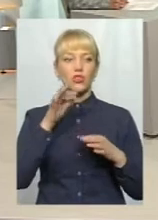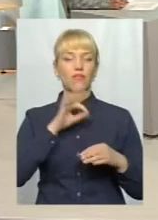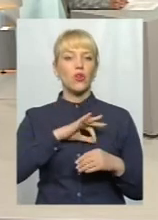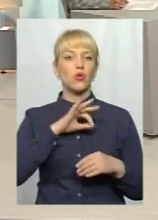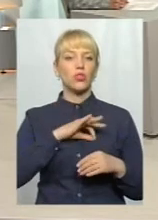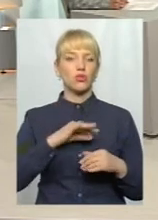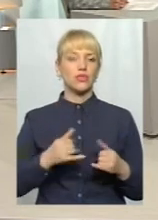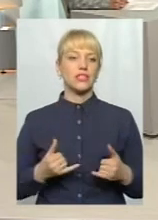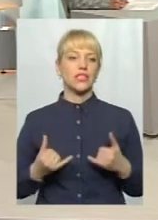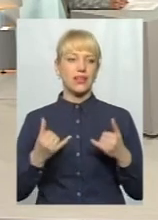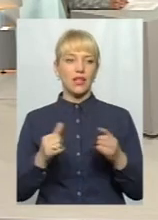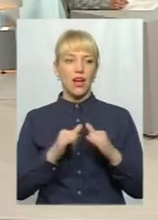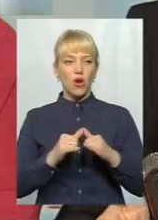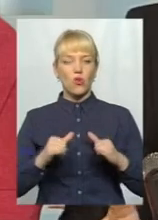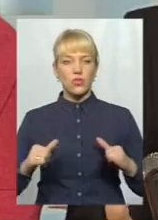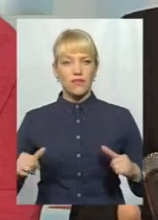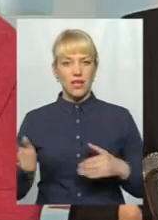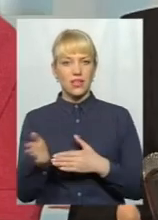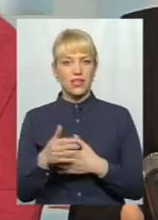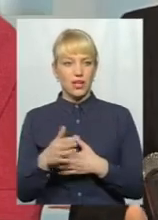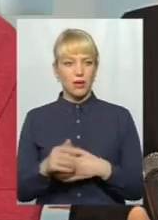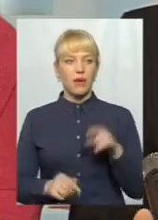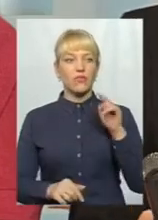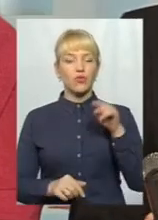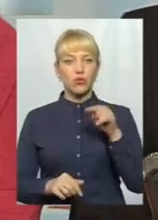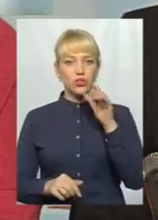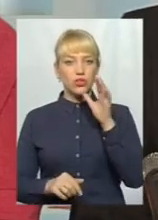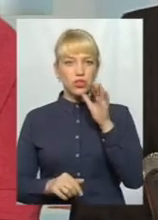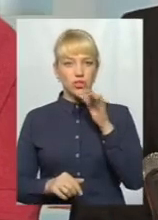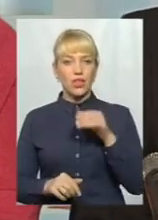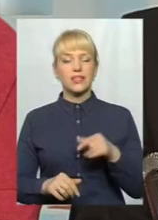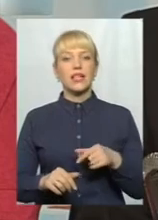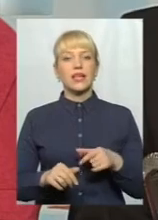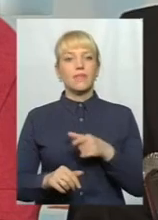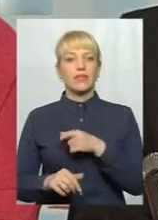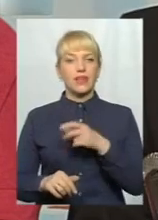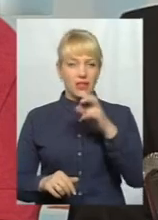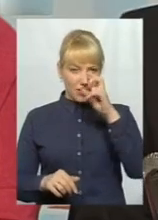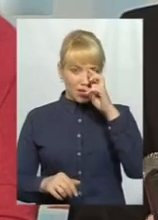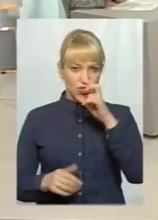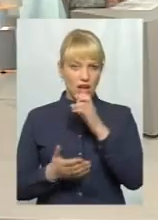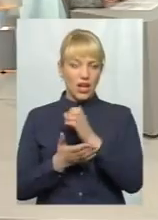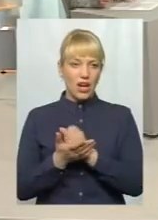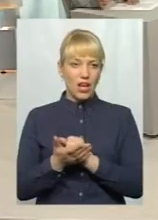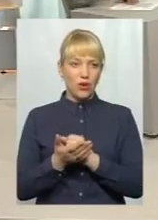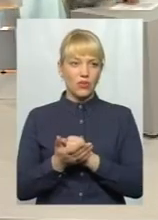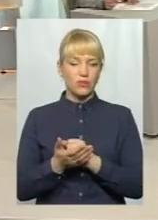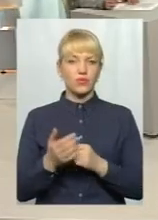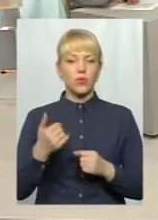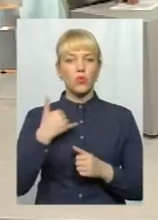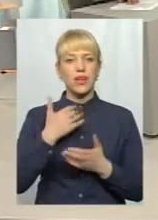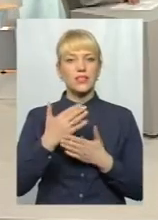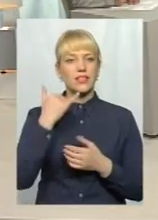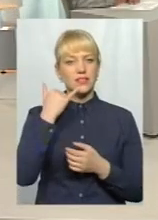розведення риби. Але в той же час і Державянство водних ресурсів України... Колесо, я щось перебію, давайте в нас є